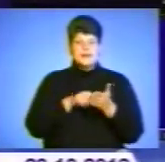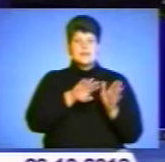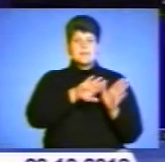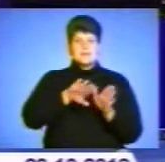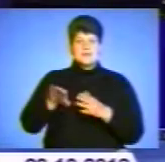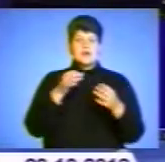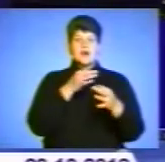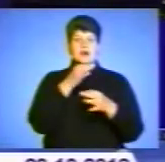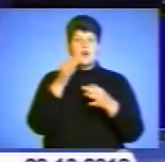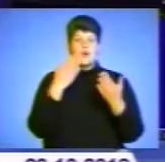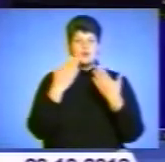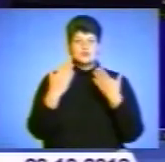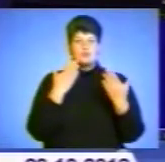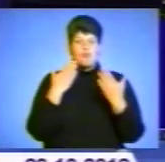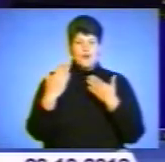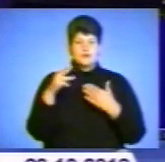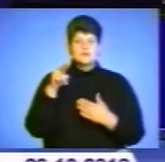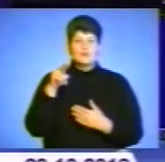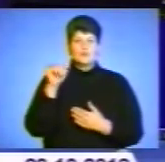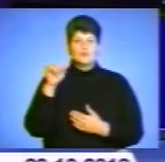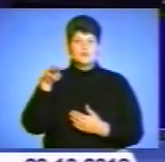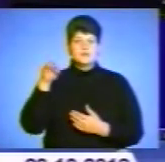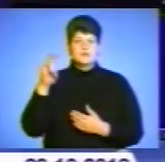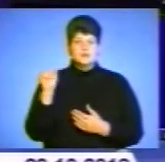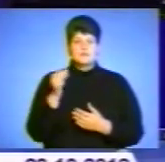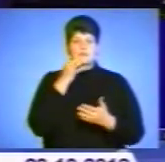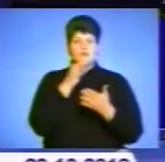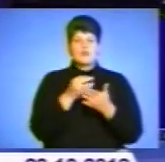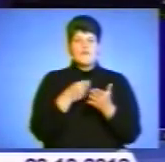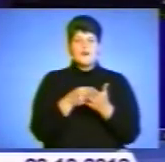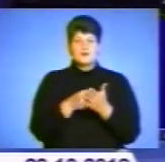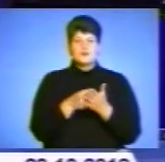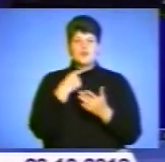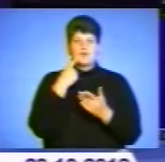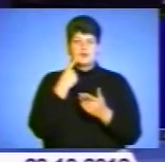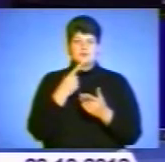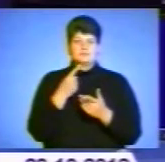з Володимиром Путіним зазначив про конкретну вартість блакитного палива говорити зарано.